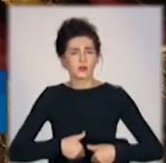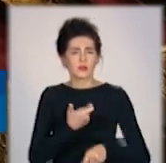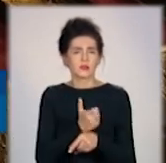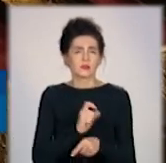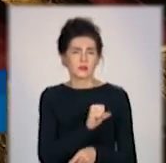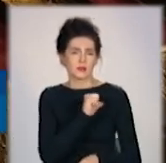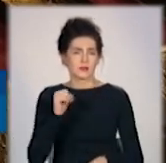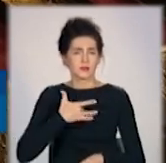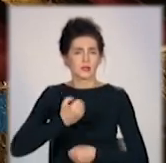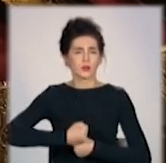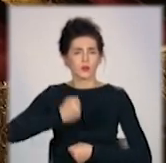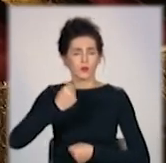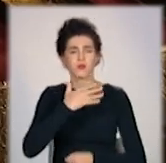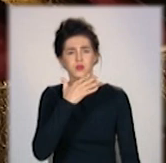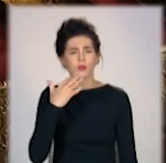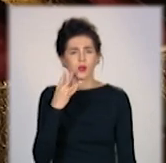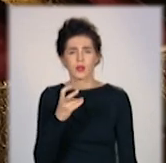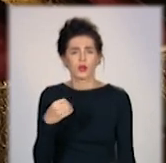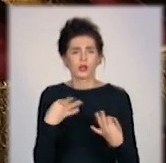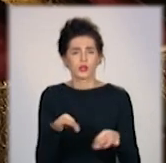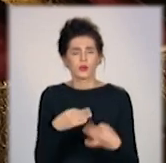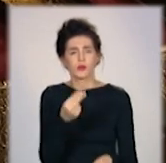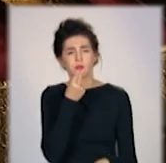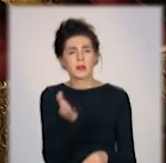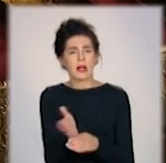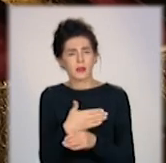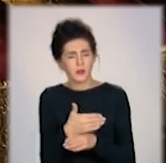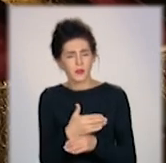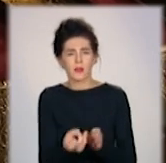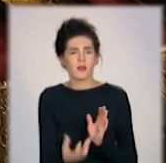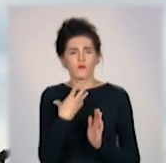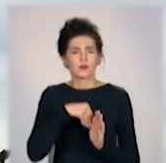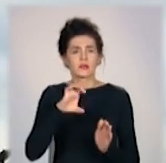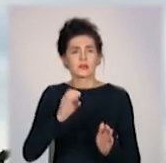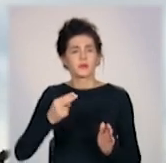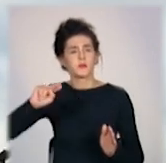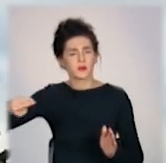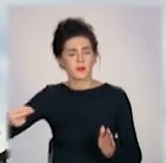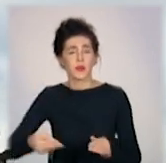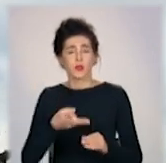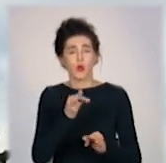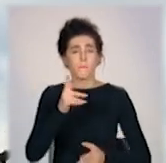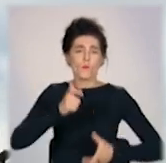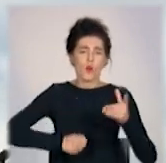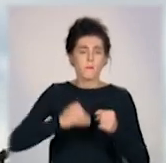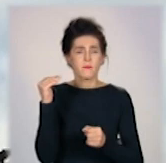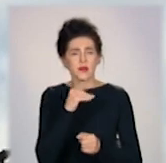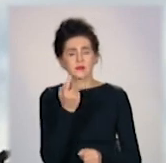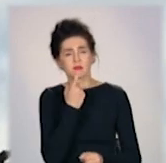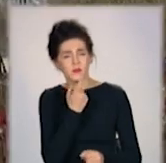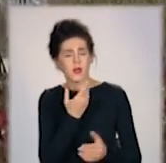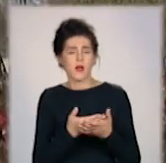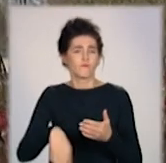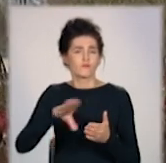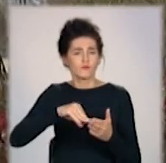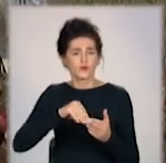строгий і більшість днів розрішується вкушення риби. Риба не вкушається в середу-пятницю. Проте молоко, м'ясо та яйця парафіяни